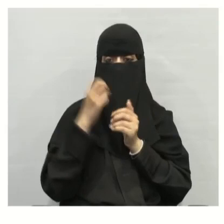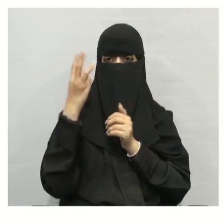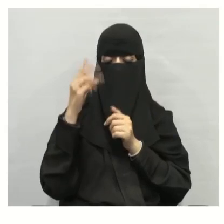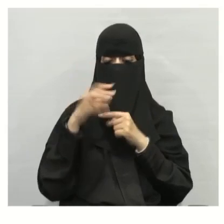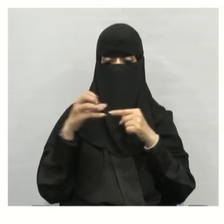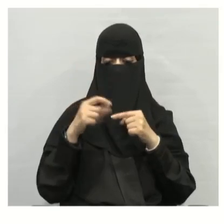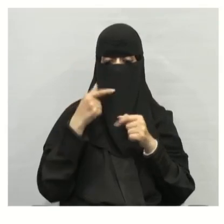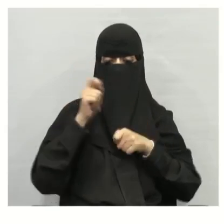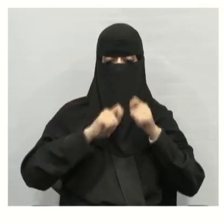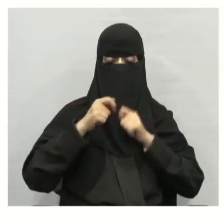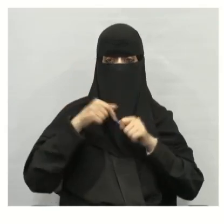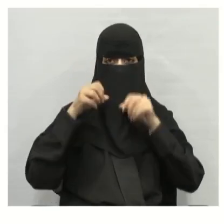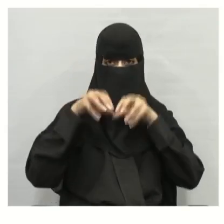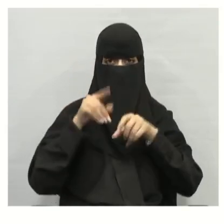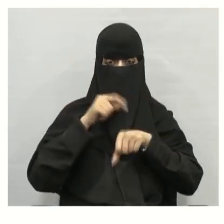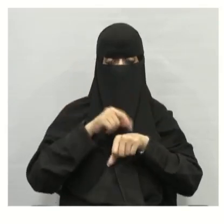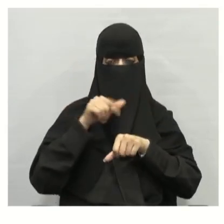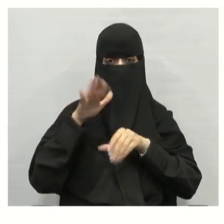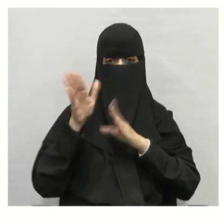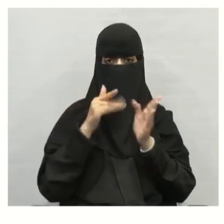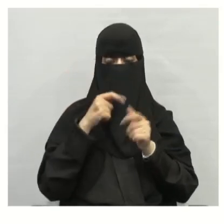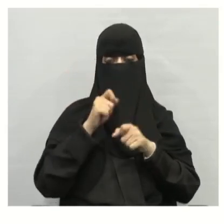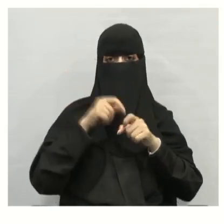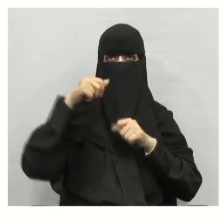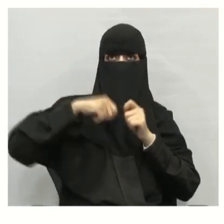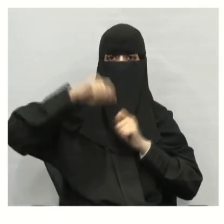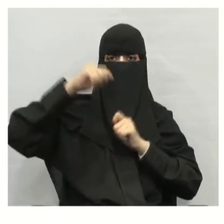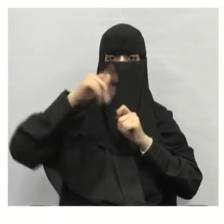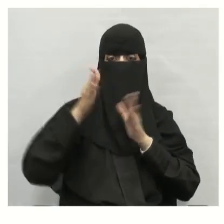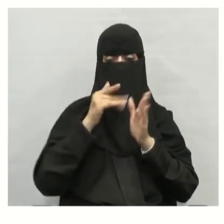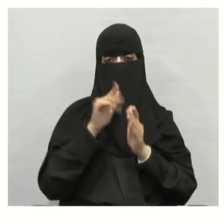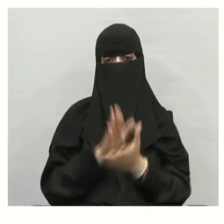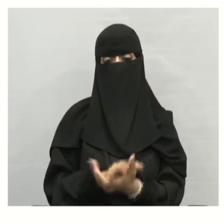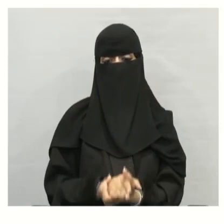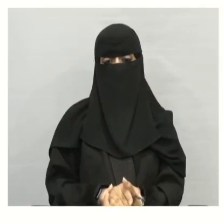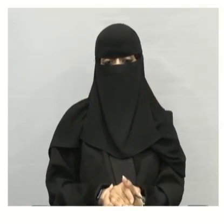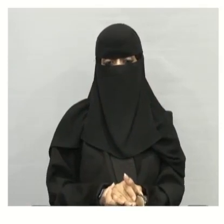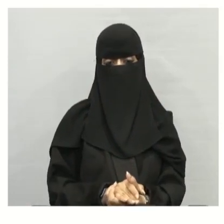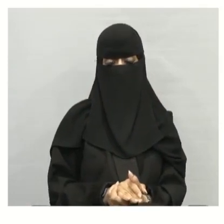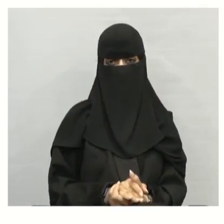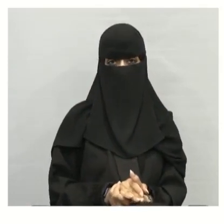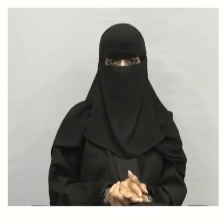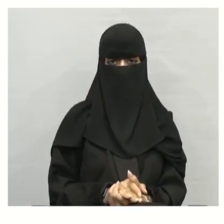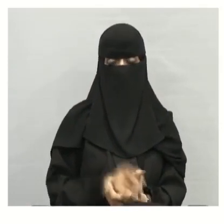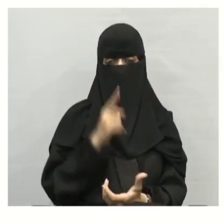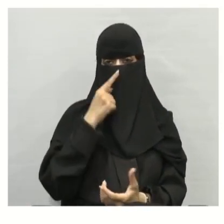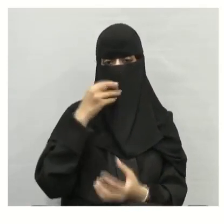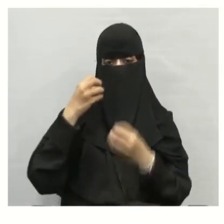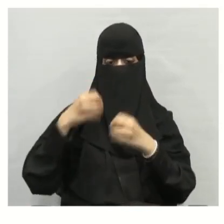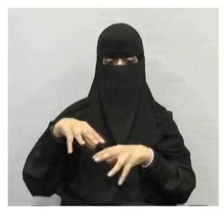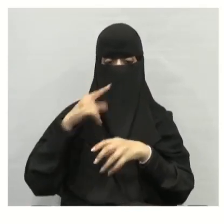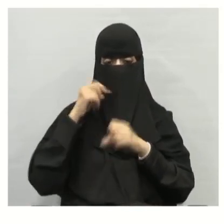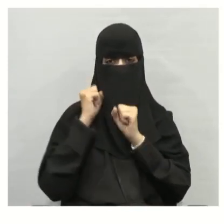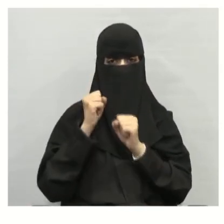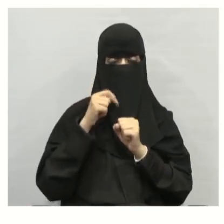تقليل استخدام المكيفات في الصيف واستخدام المصابيح الموفرة للطاقة الفضلات الصلبة ما